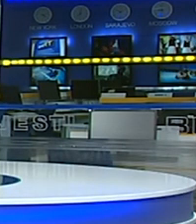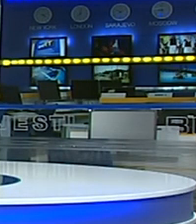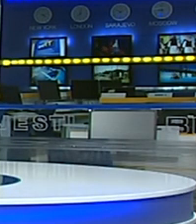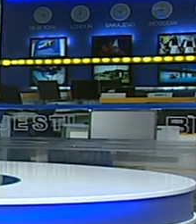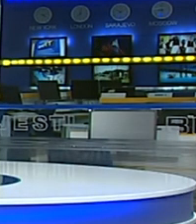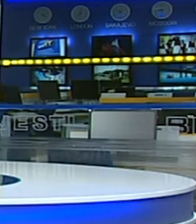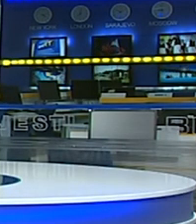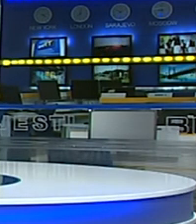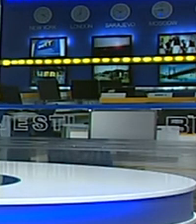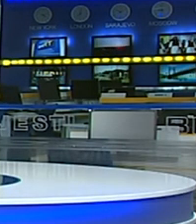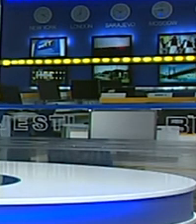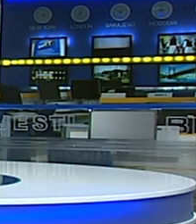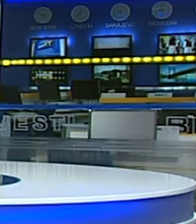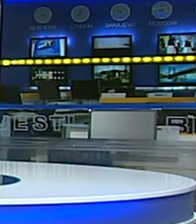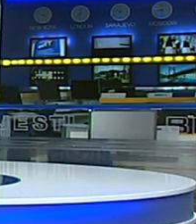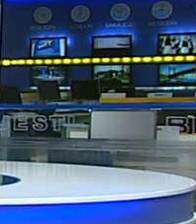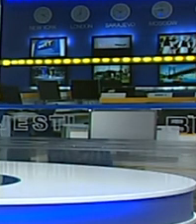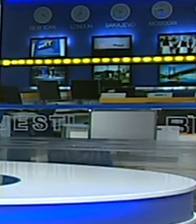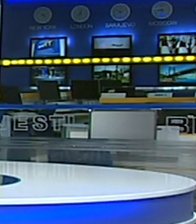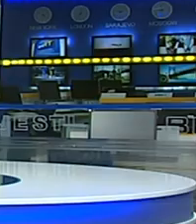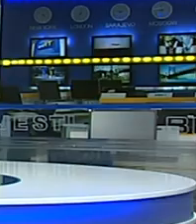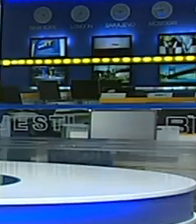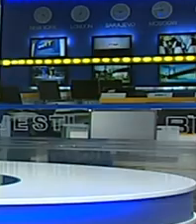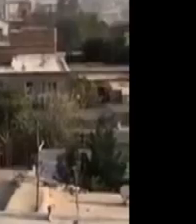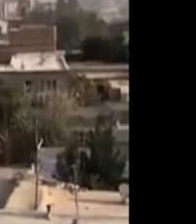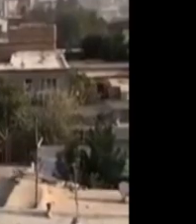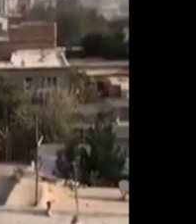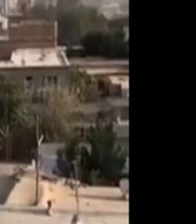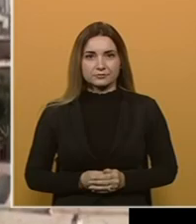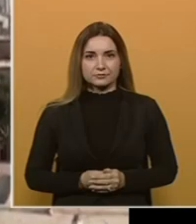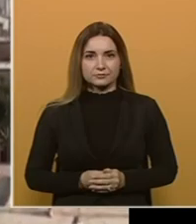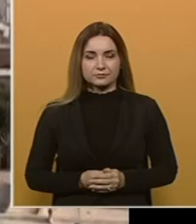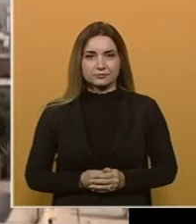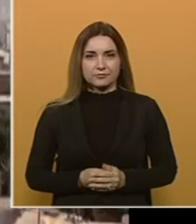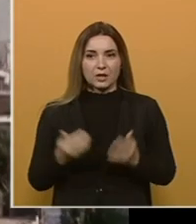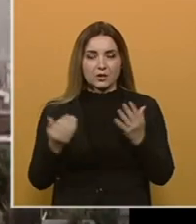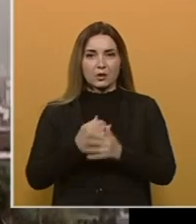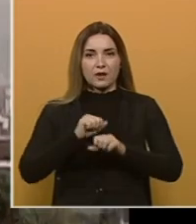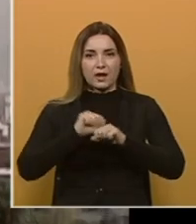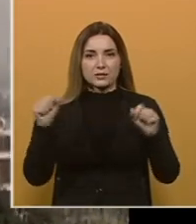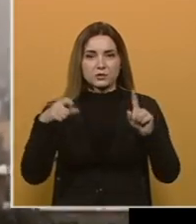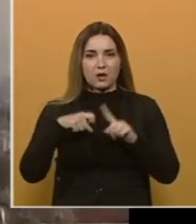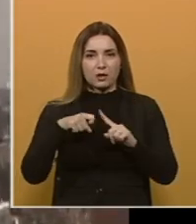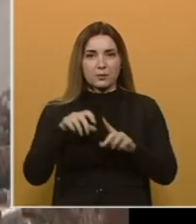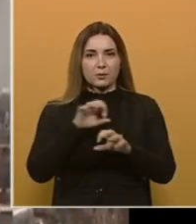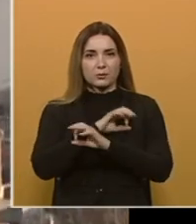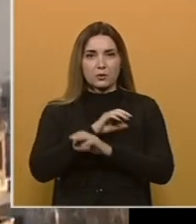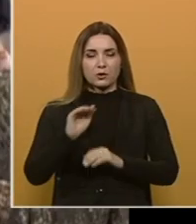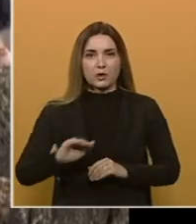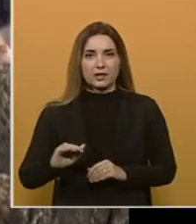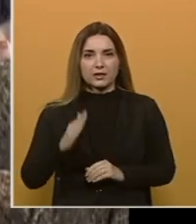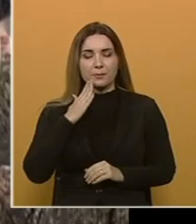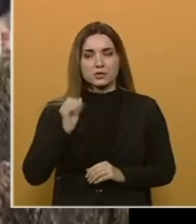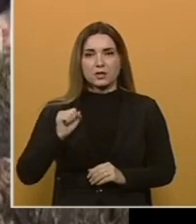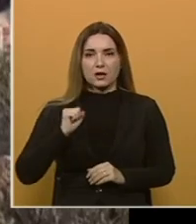Dobro večer, moj ime je Sanja Bagarić-Arnaut, Vijesti dana. Nove eksplozije u Kabulu poginulo dijete, a